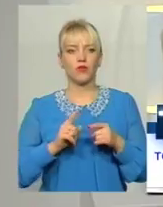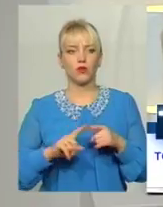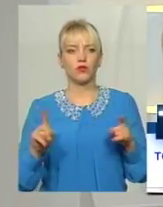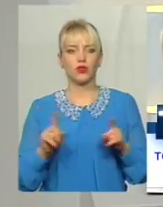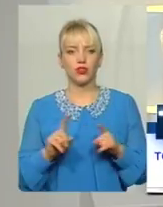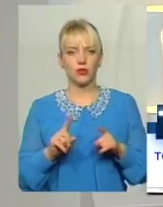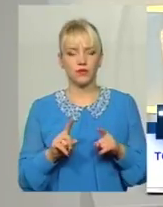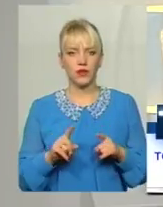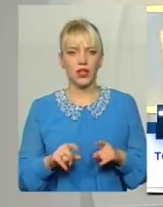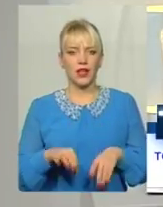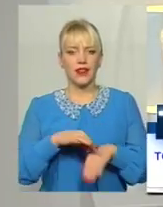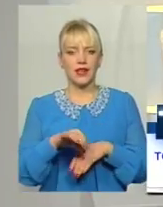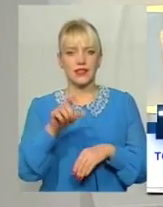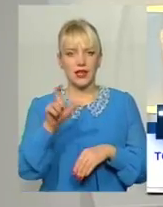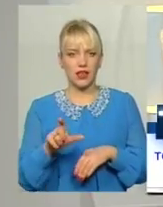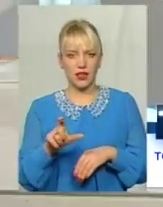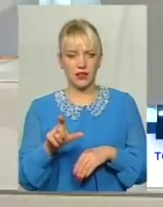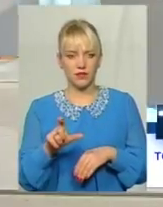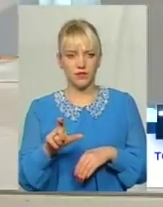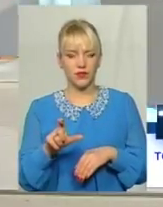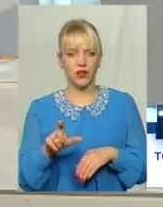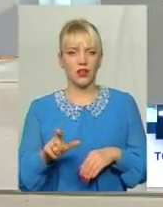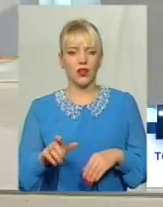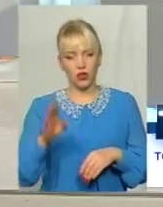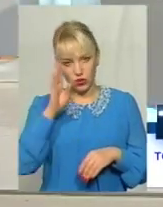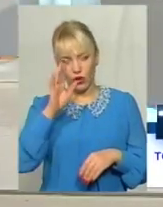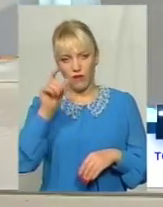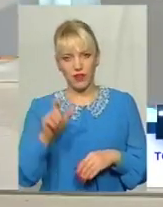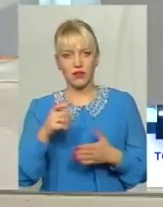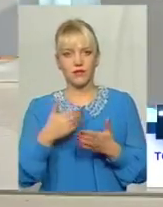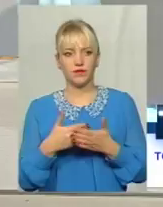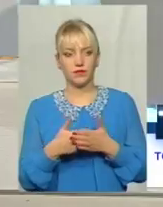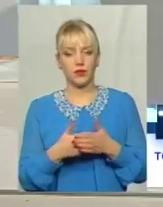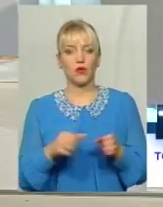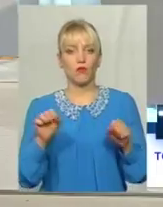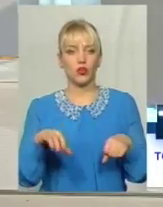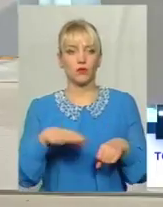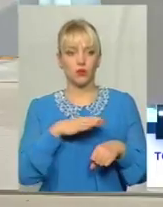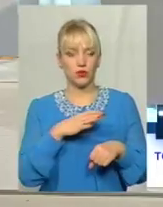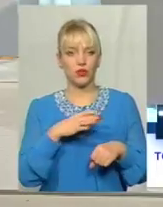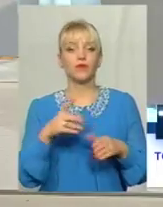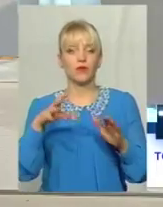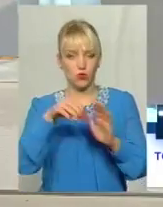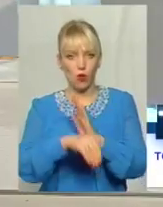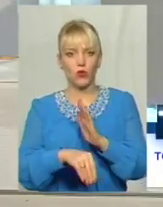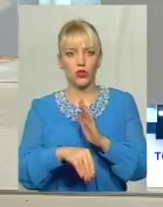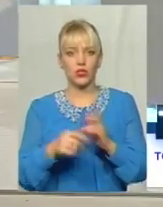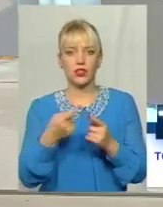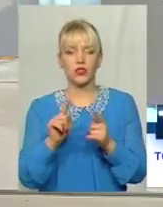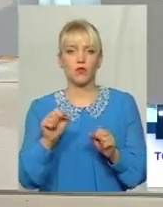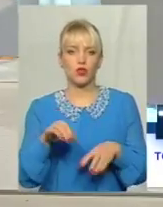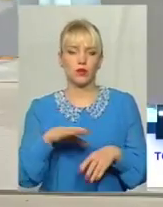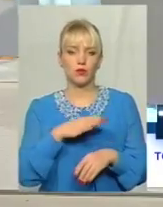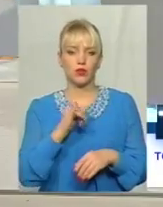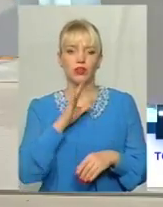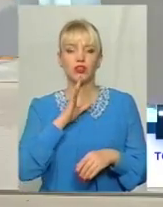насильник, в даному випадку чоловік, може бути І в тому числі, тому що це може бути